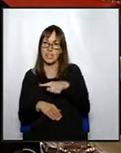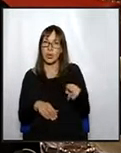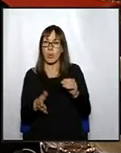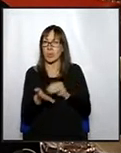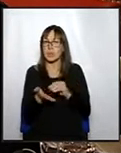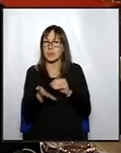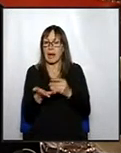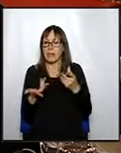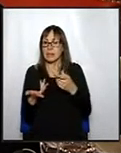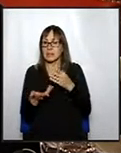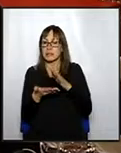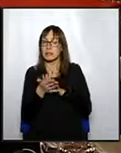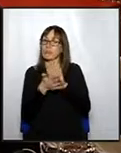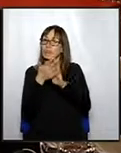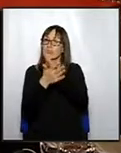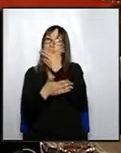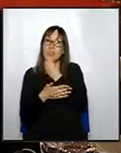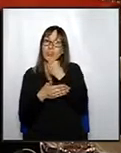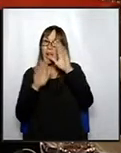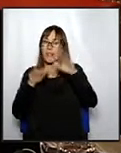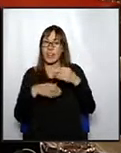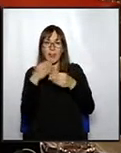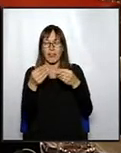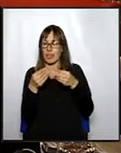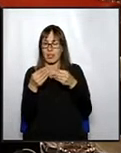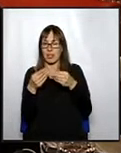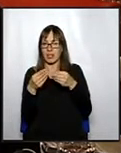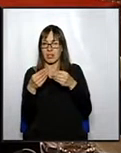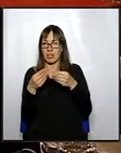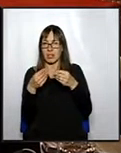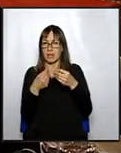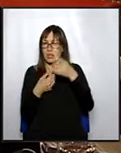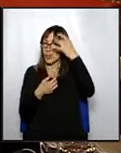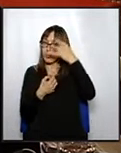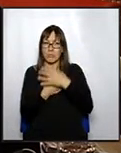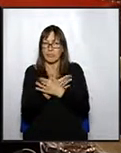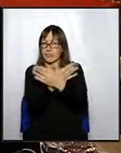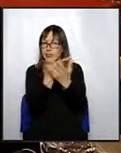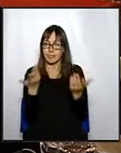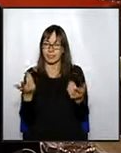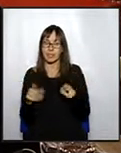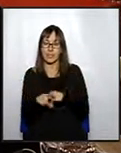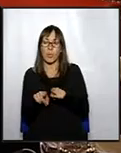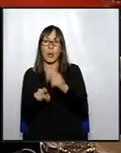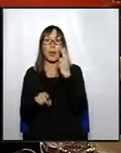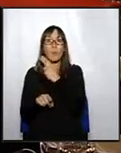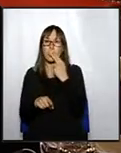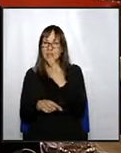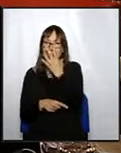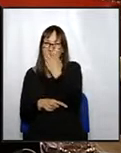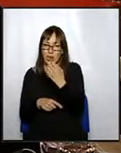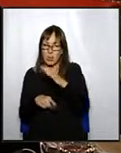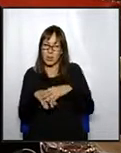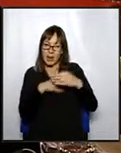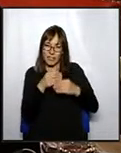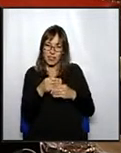brindis al sol. És a dir, m'explicaré, si s'aprova la moció però des de l'equip de govern no hi ha la voluntat i el compromís ferm d'executar d'ofici